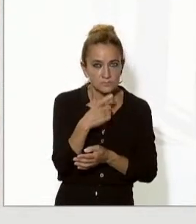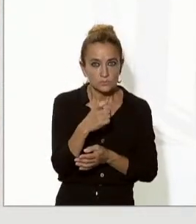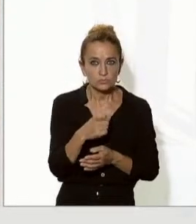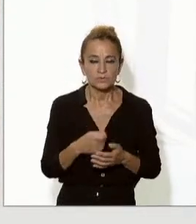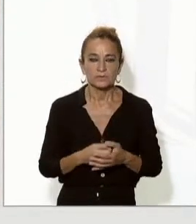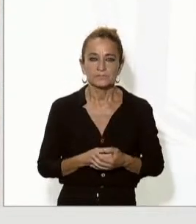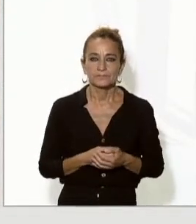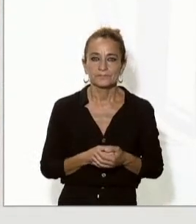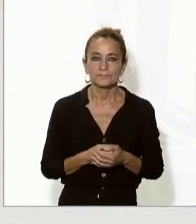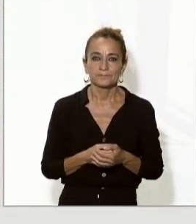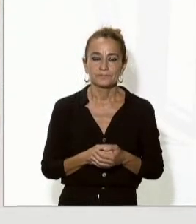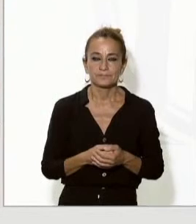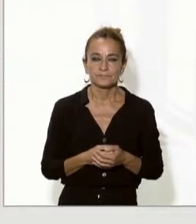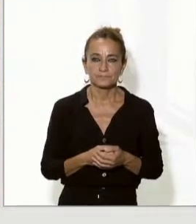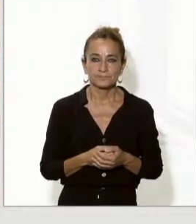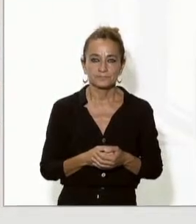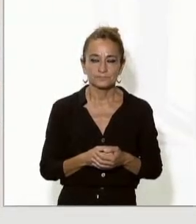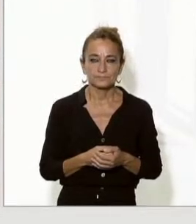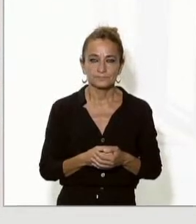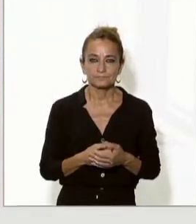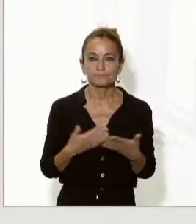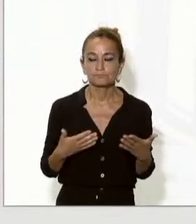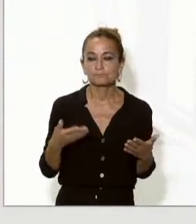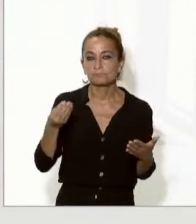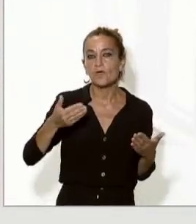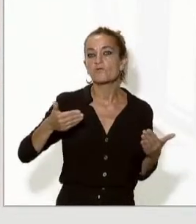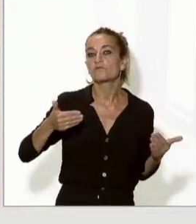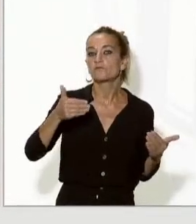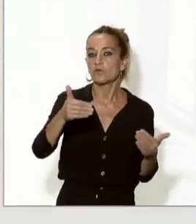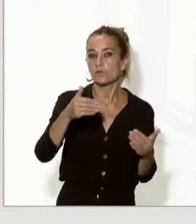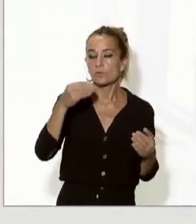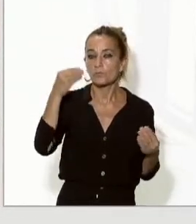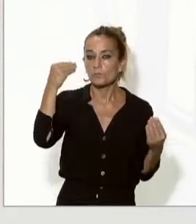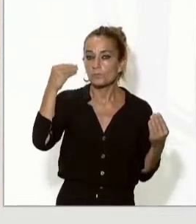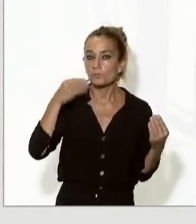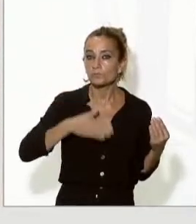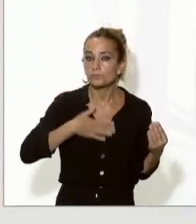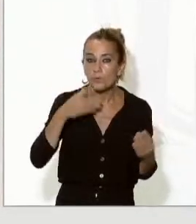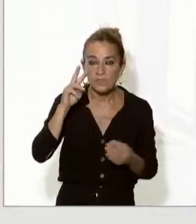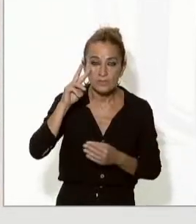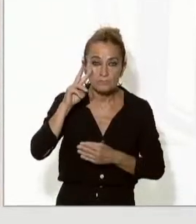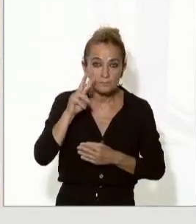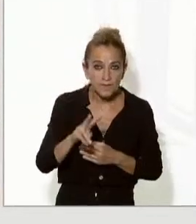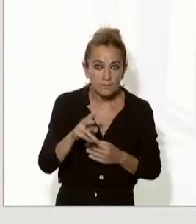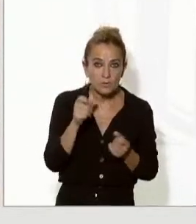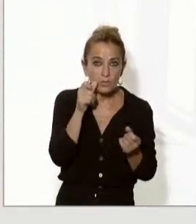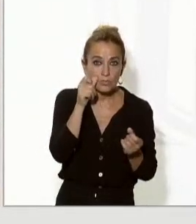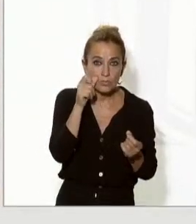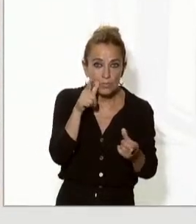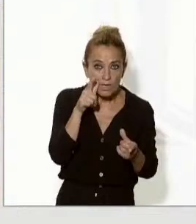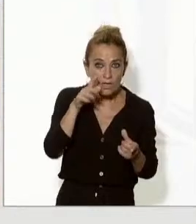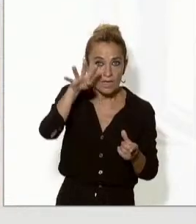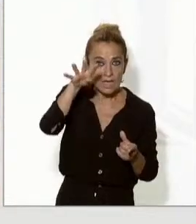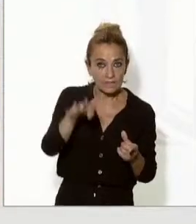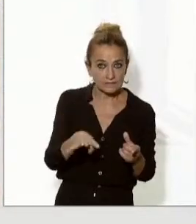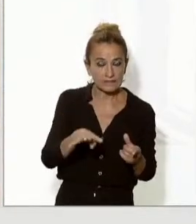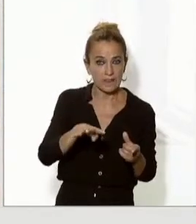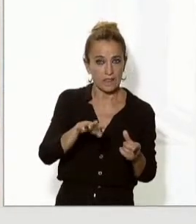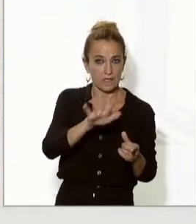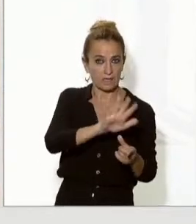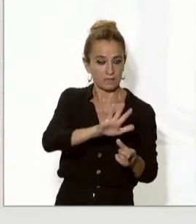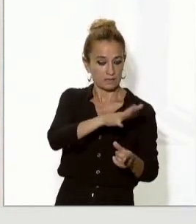per qui no hi fos possible veurien l'opció que el català hi entrés a través de la nova opció que fa l'espanyol